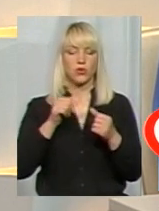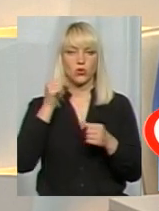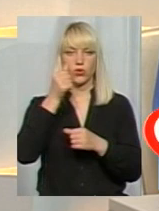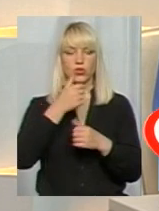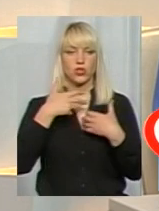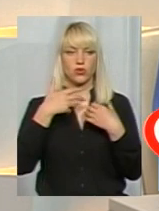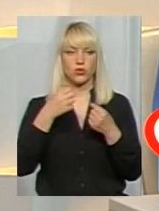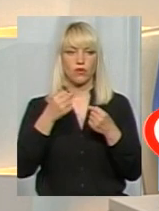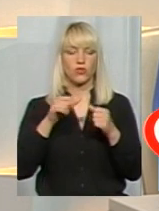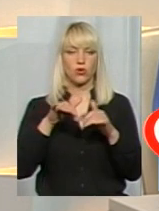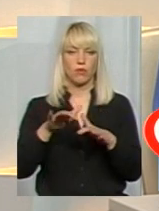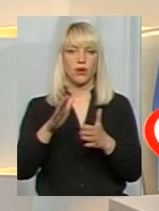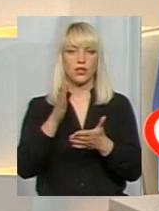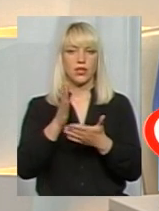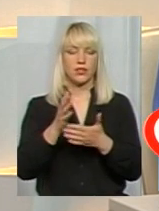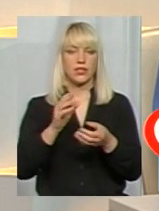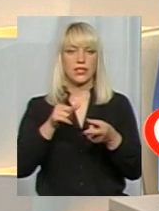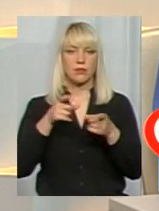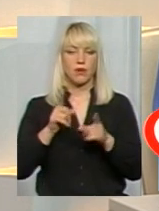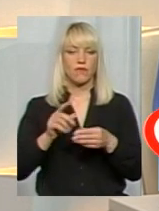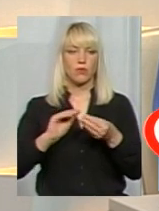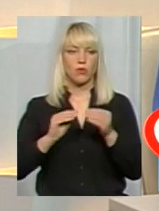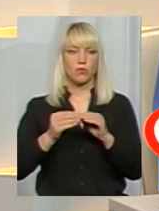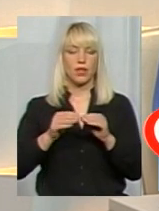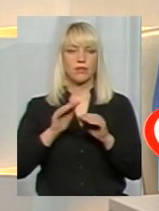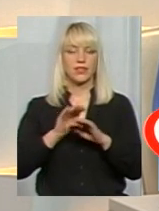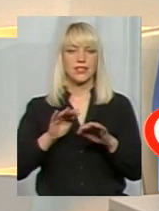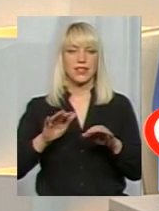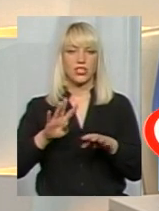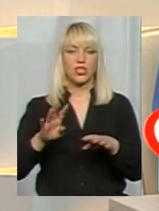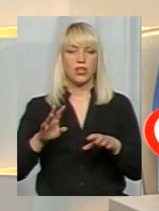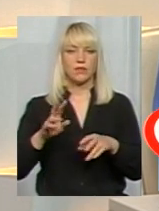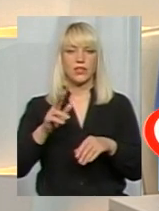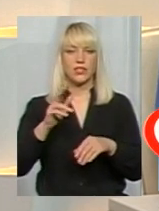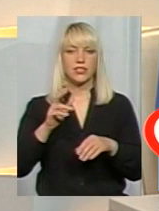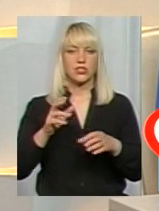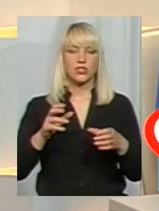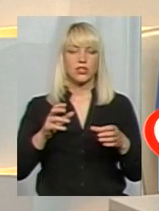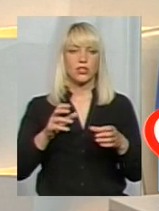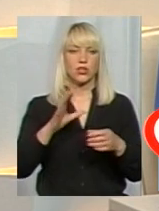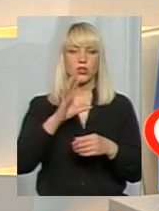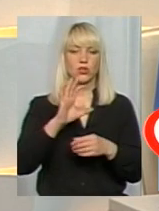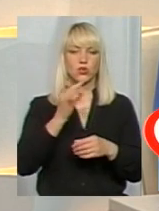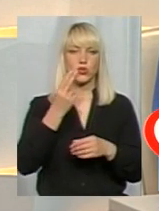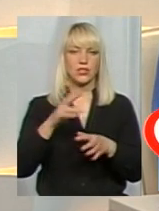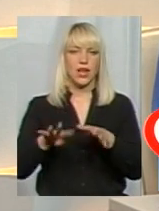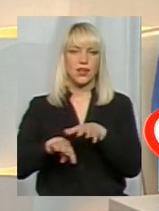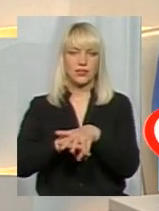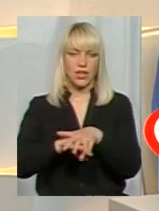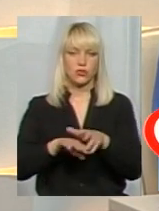оздоровча компанія, є справді проблема дітей із соціалізацією, із входженням в колектив.